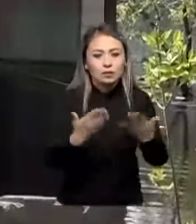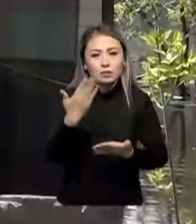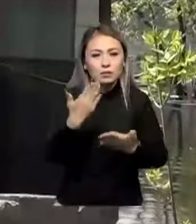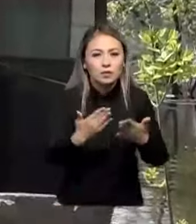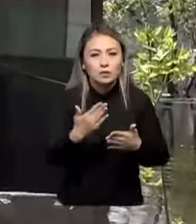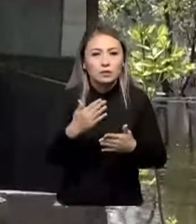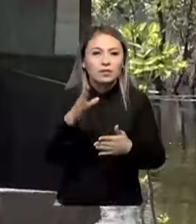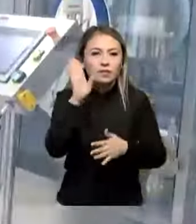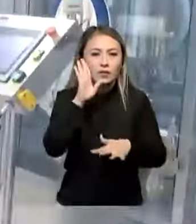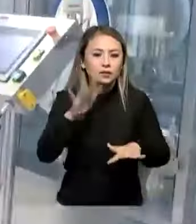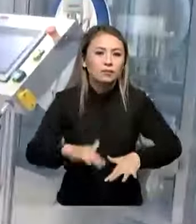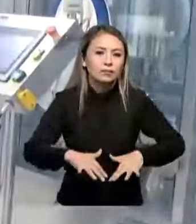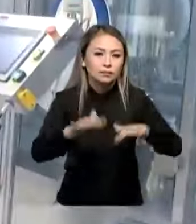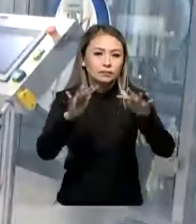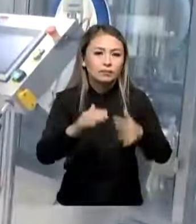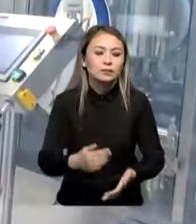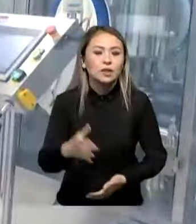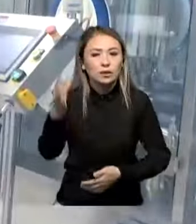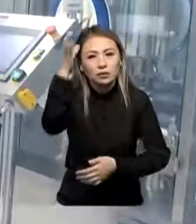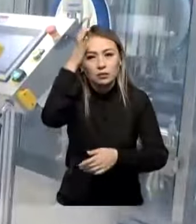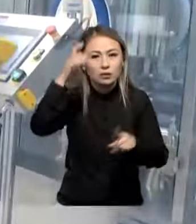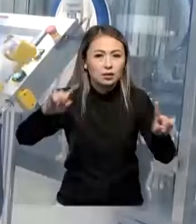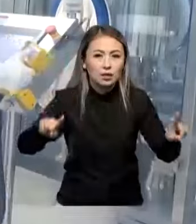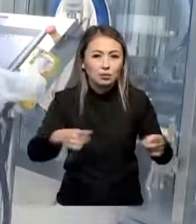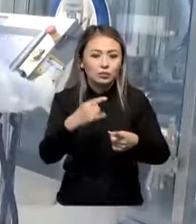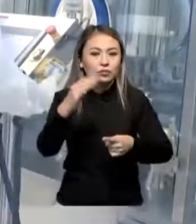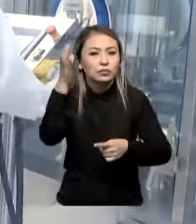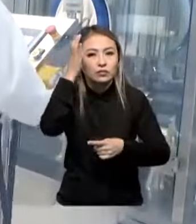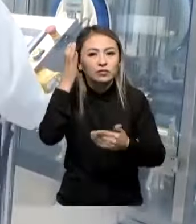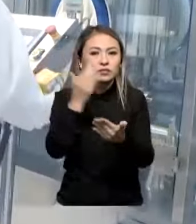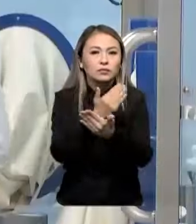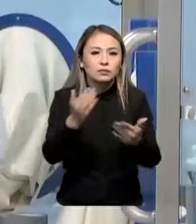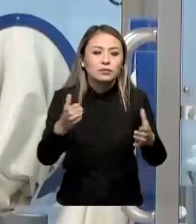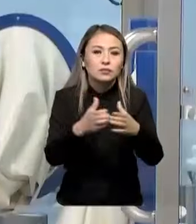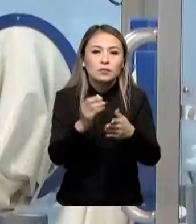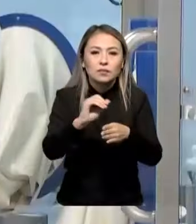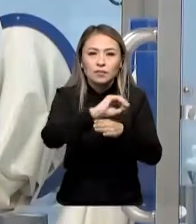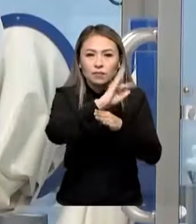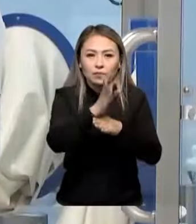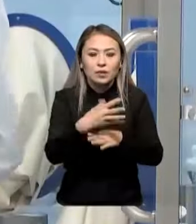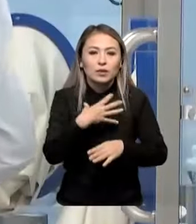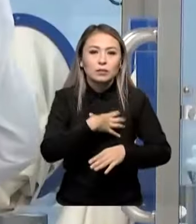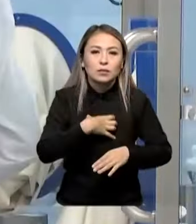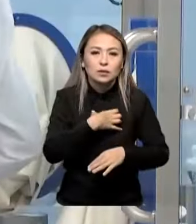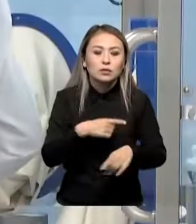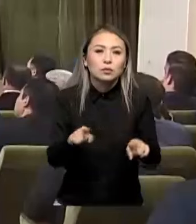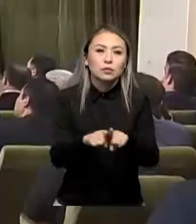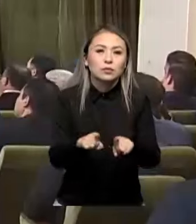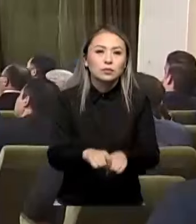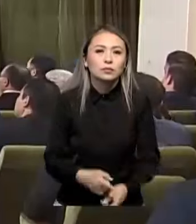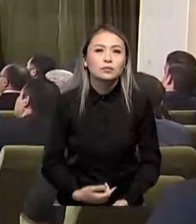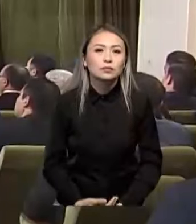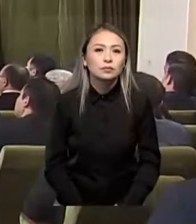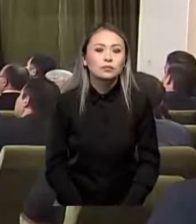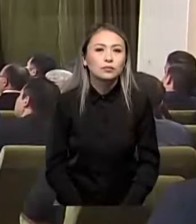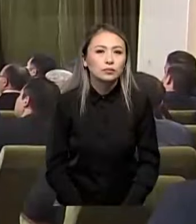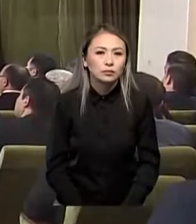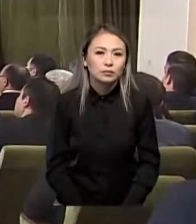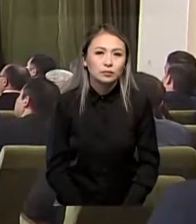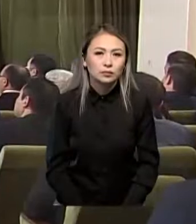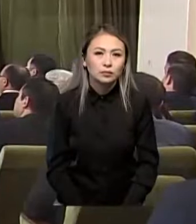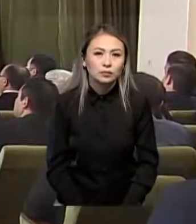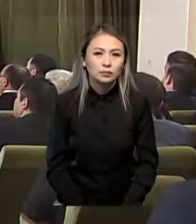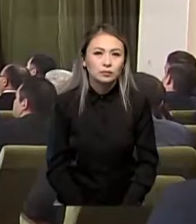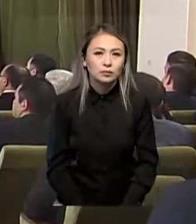алапат су тасқына. Қылымды дамытып қана ғоймай, қалымдарға қолайлы жағдай жасау да маңызды міндеттің біре. Біз қалымдарға жағдай